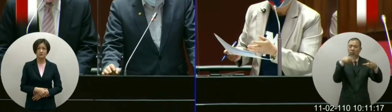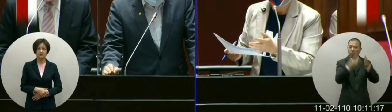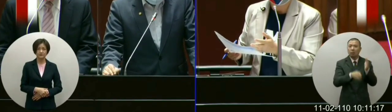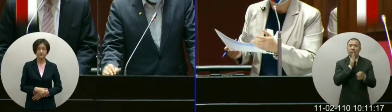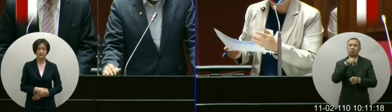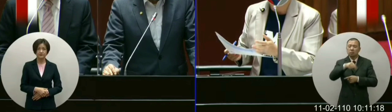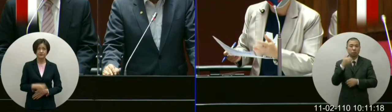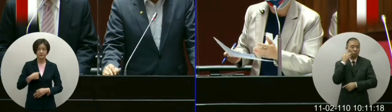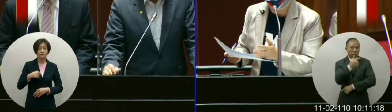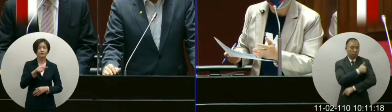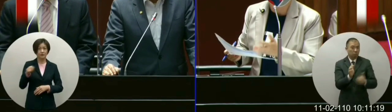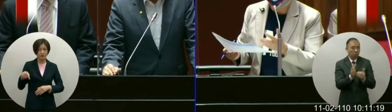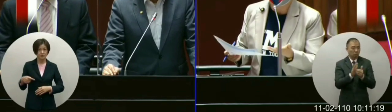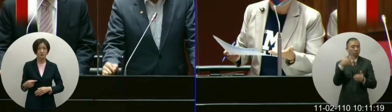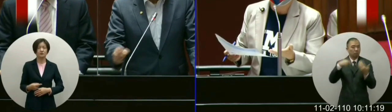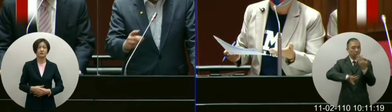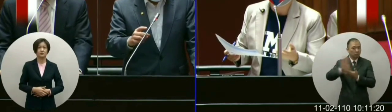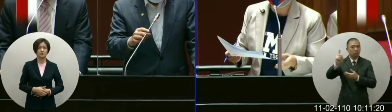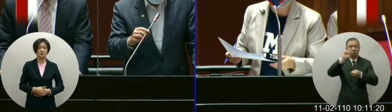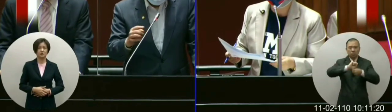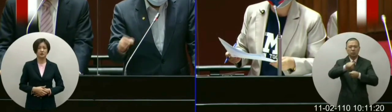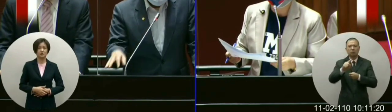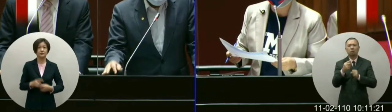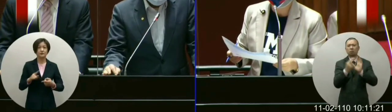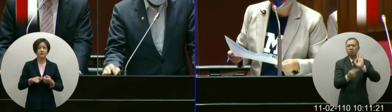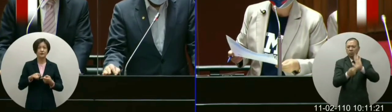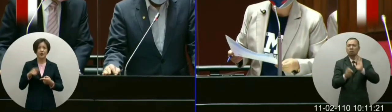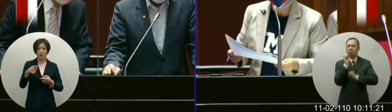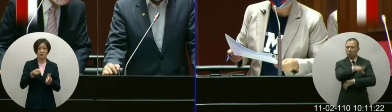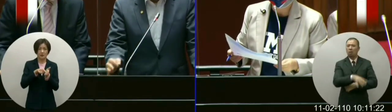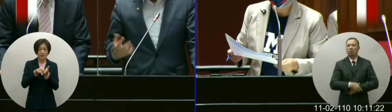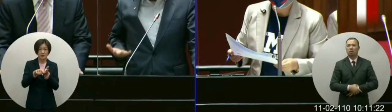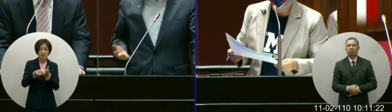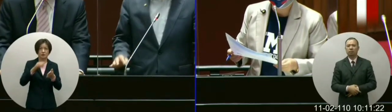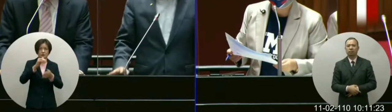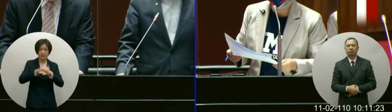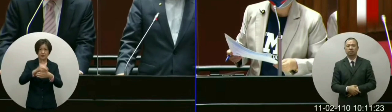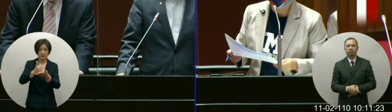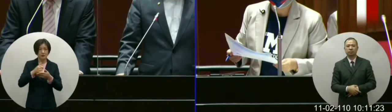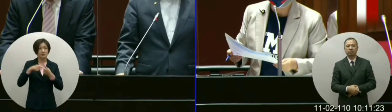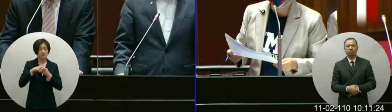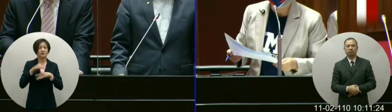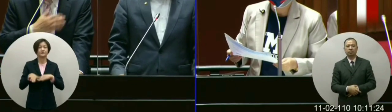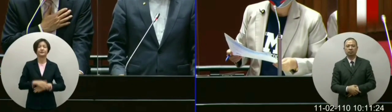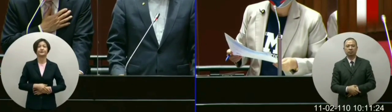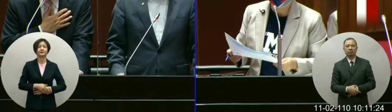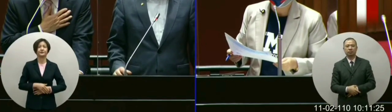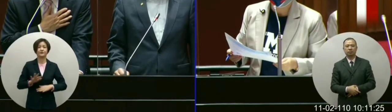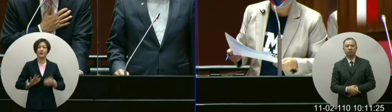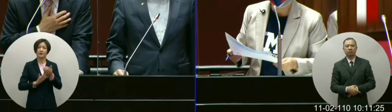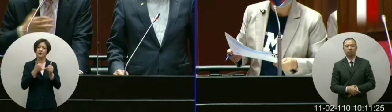他的疫苗应该要告诉国人什么样的方案对我们请专家来研究委员是这样我们